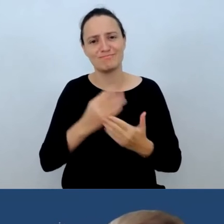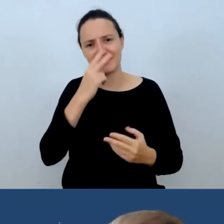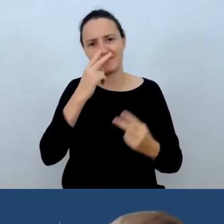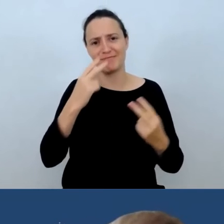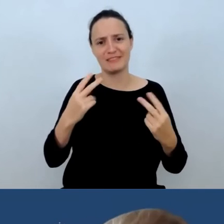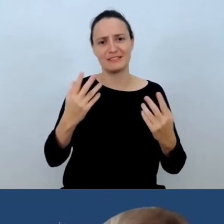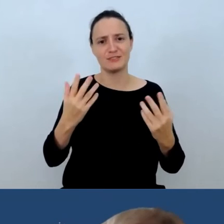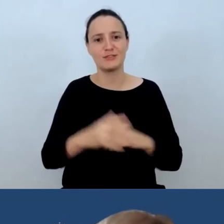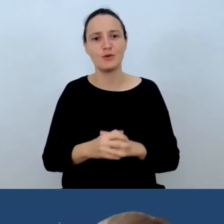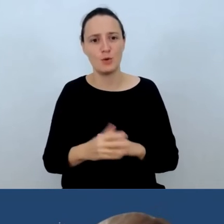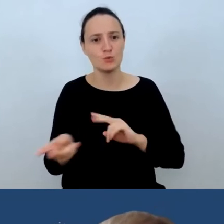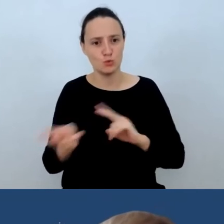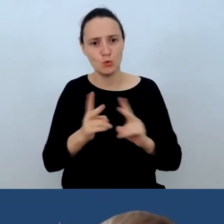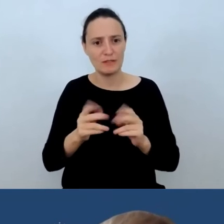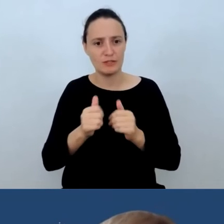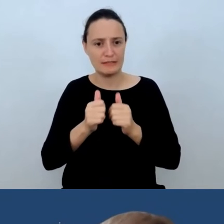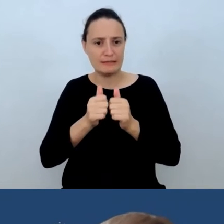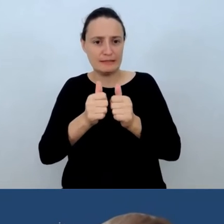to tłumaczenie się teraz dokonuje.